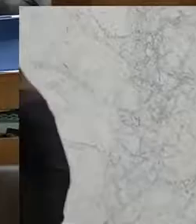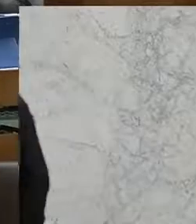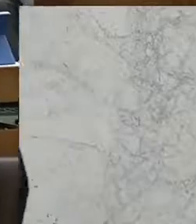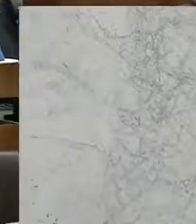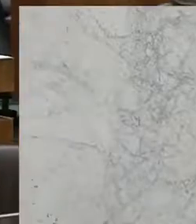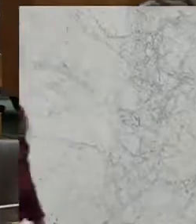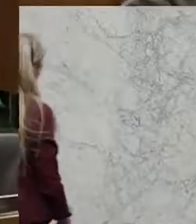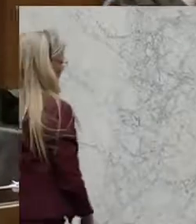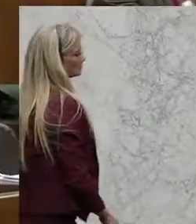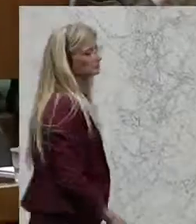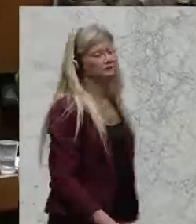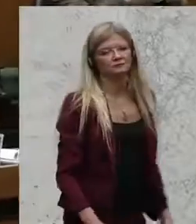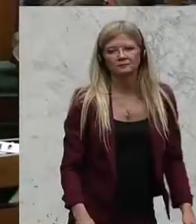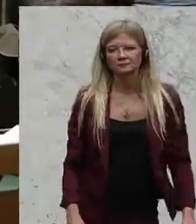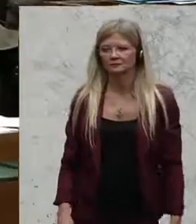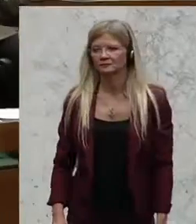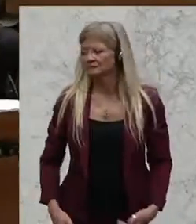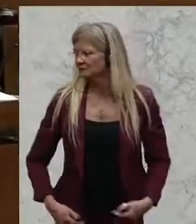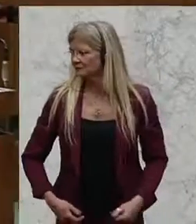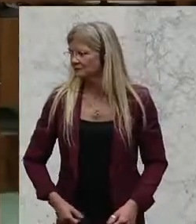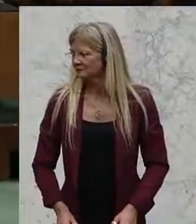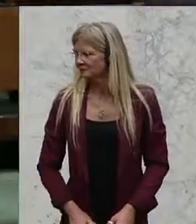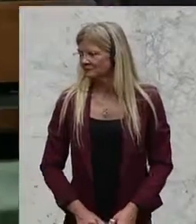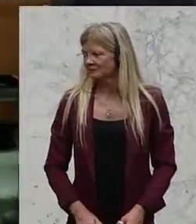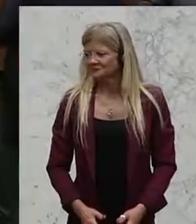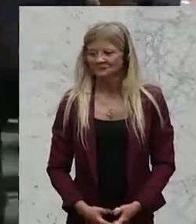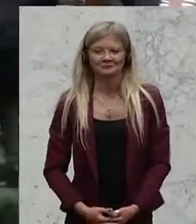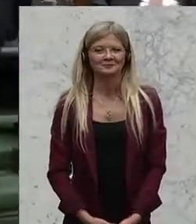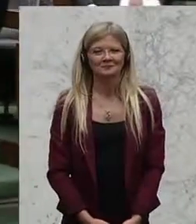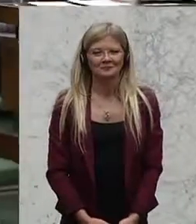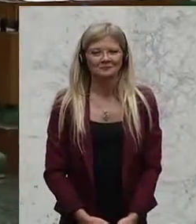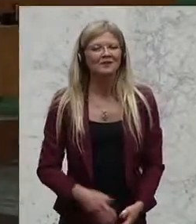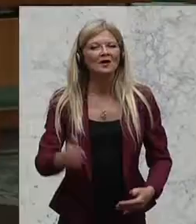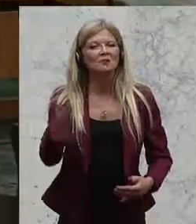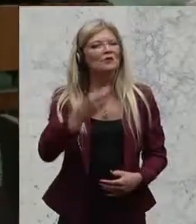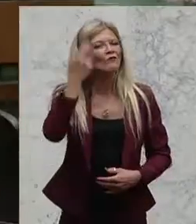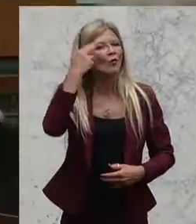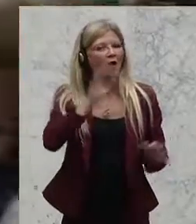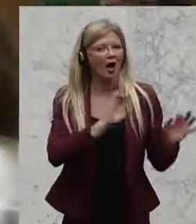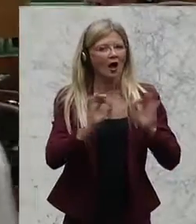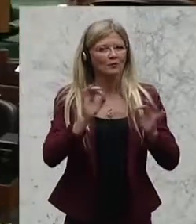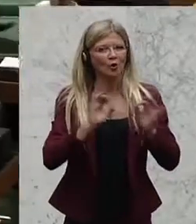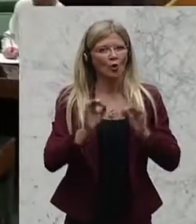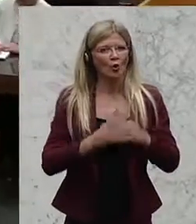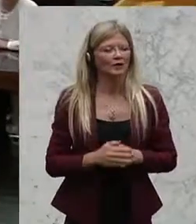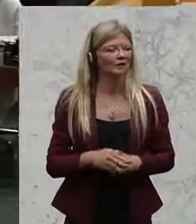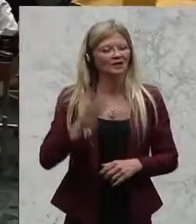Die Novelle habe nur symbolhaften Charakter, sie sei an der Realität vorbeigedacht, meint Günter Kumpitsch von der FPÖ.